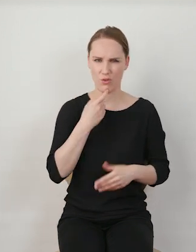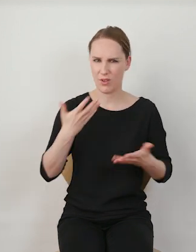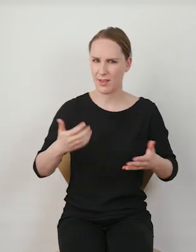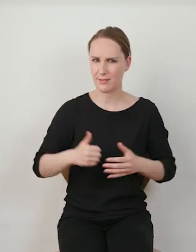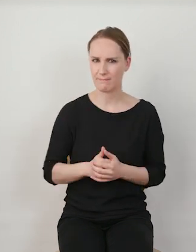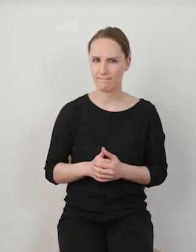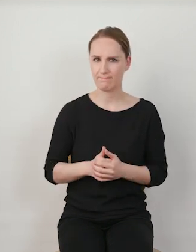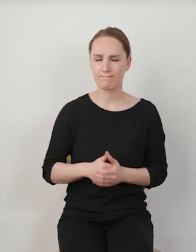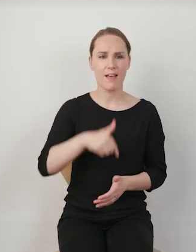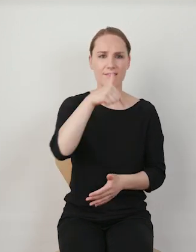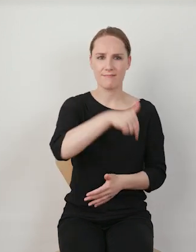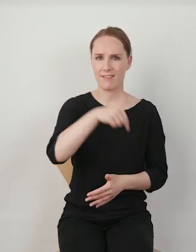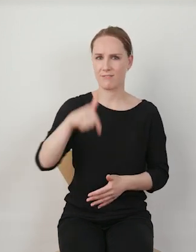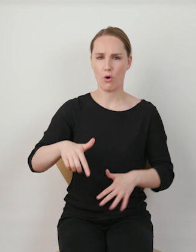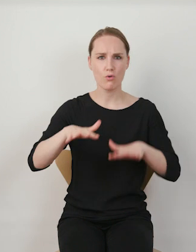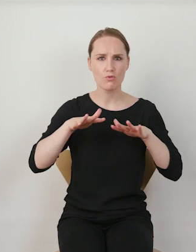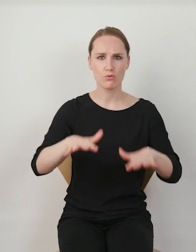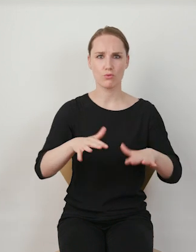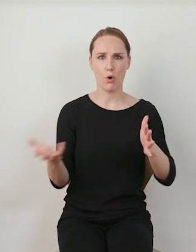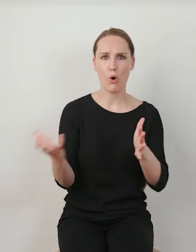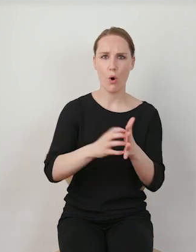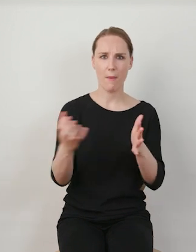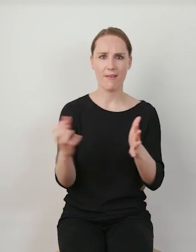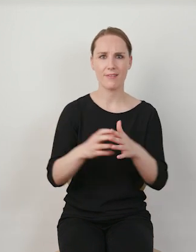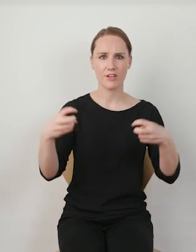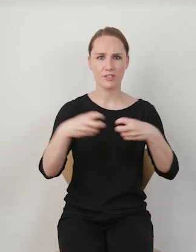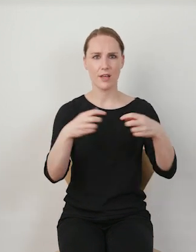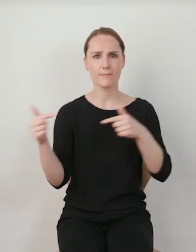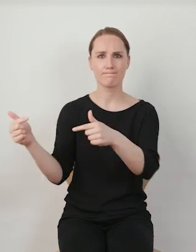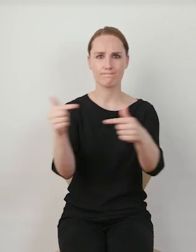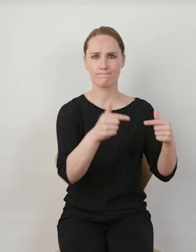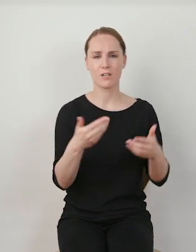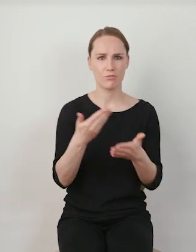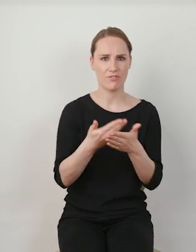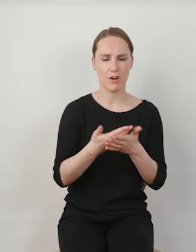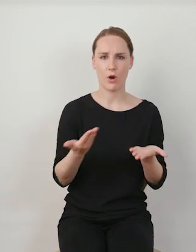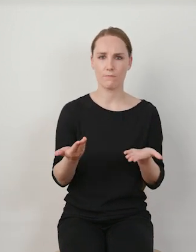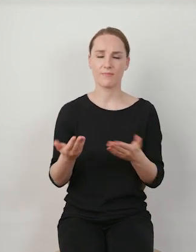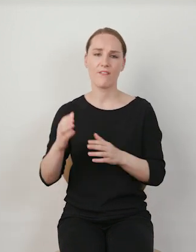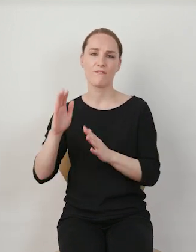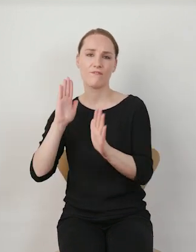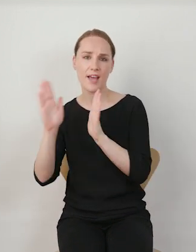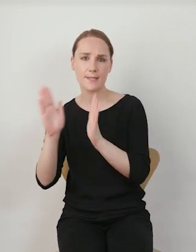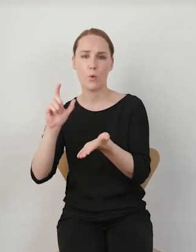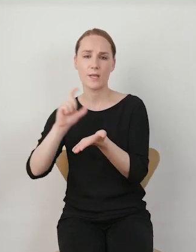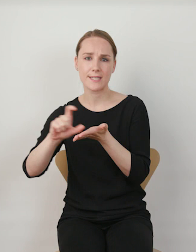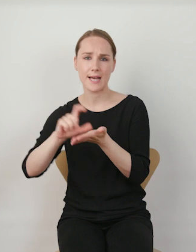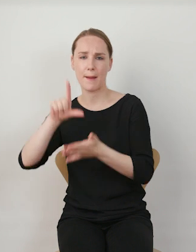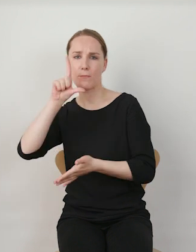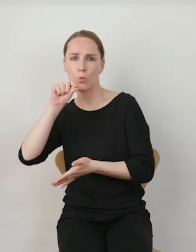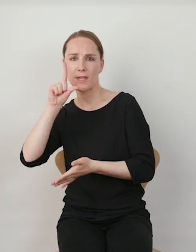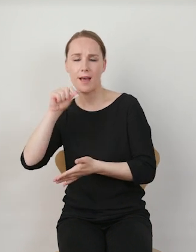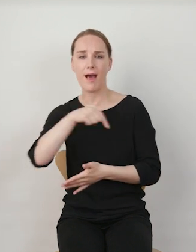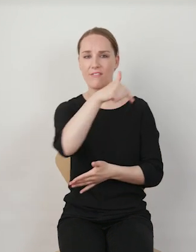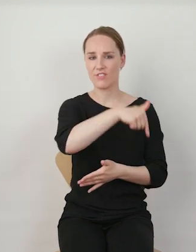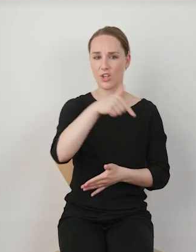TikTok wywołał taką burzę komentarzy w internecie. Czym różni się od Facebooka, Instagrama albo na przykład Twittera?